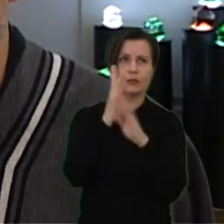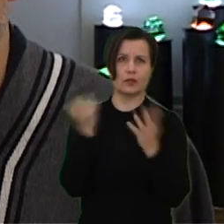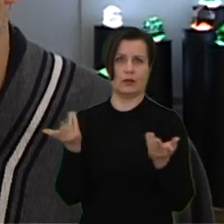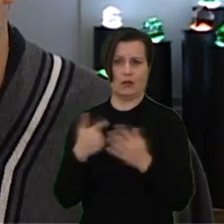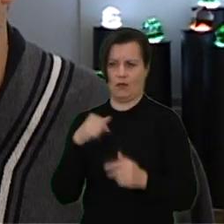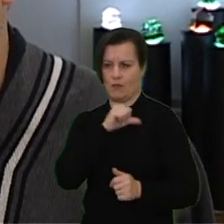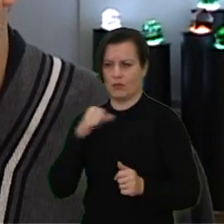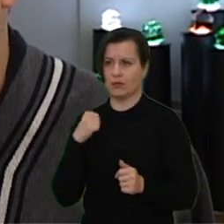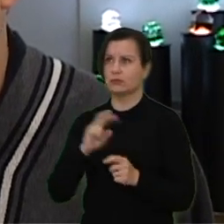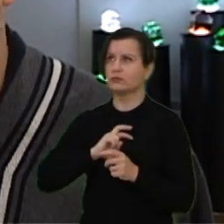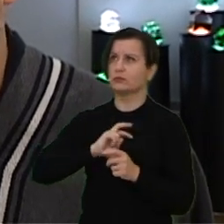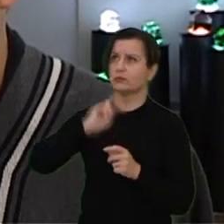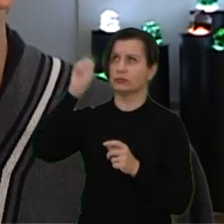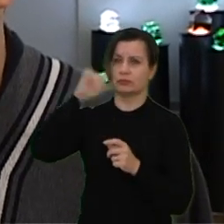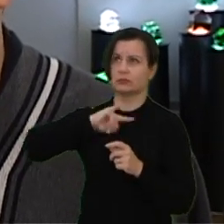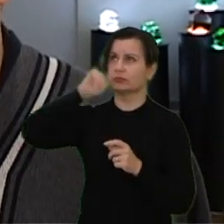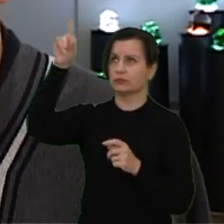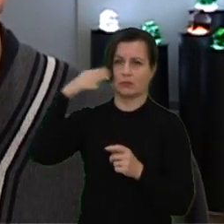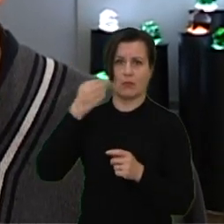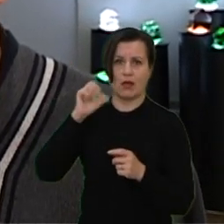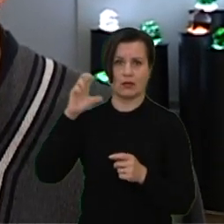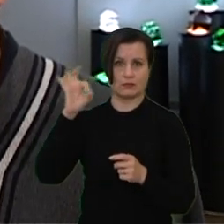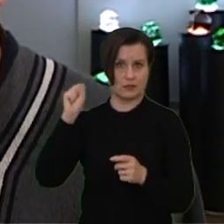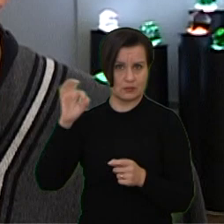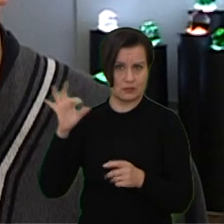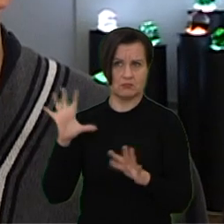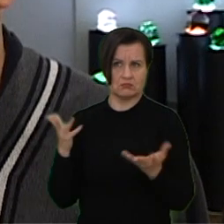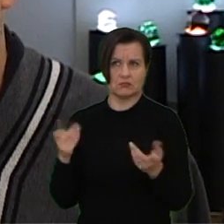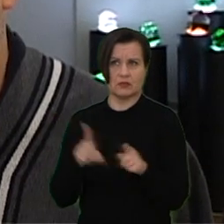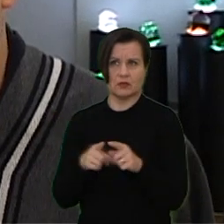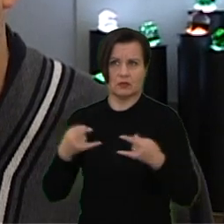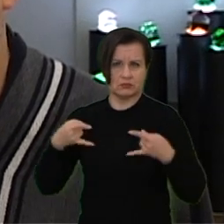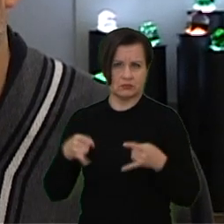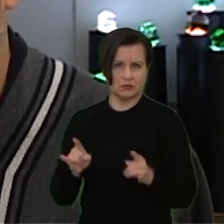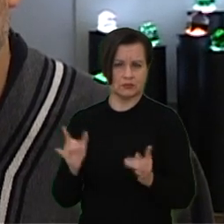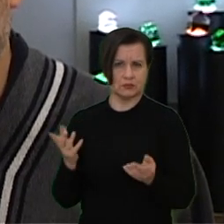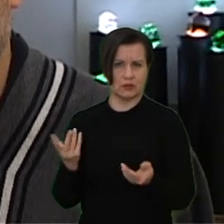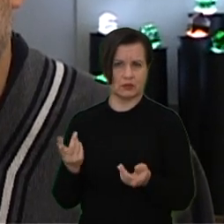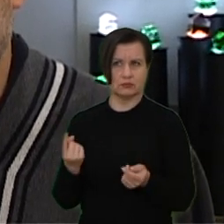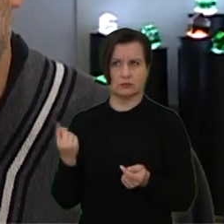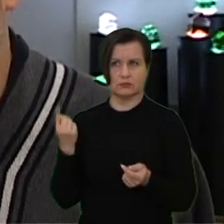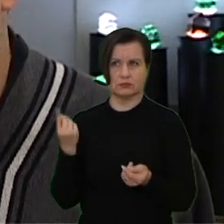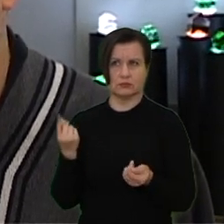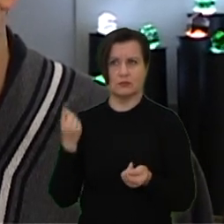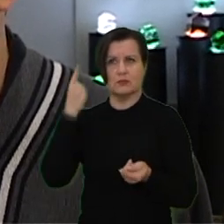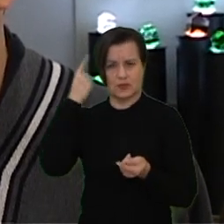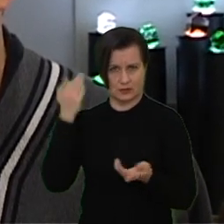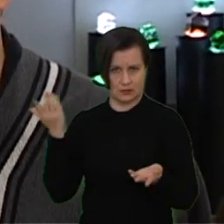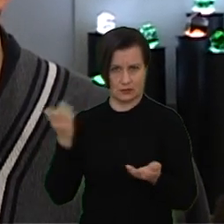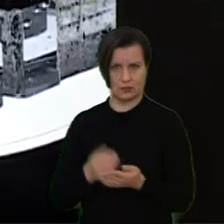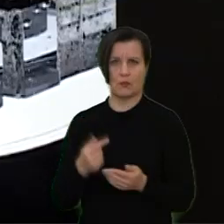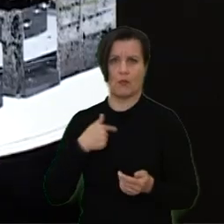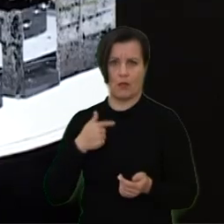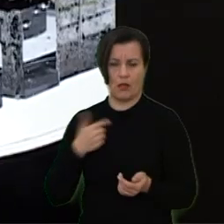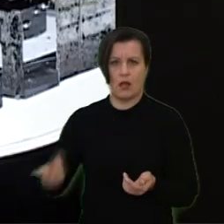tavo kelionium metu į Marsą, ar kur, ir va taip ir gimsta visi tavo, kaip sakyt, gyvenimo sufleriai